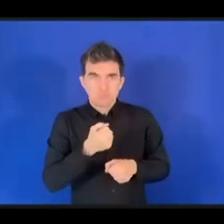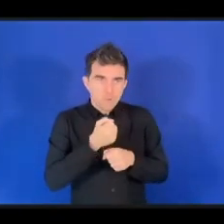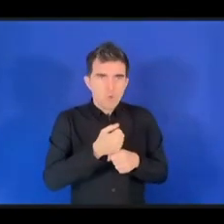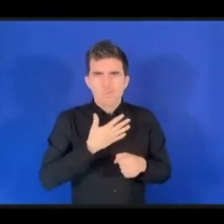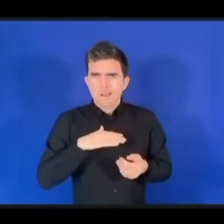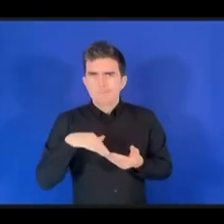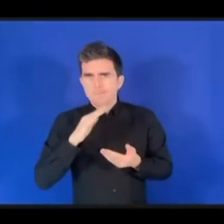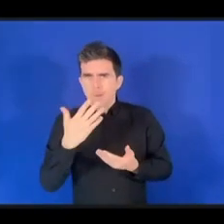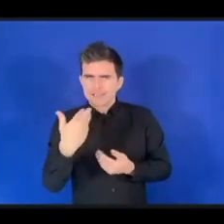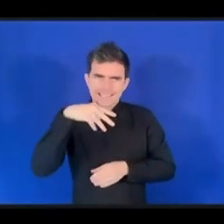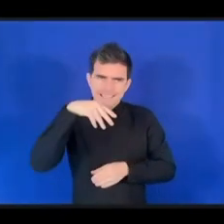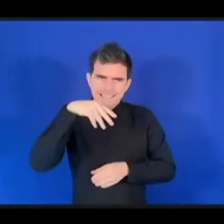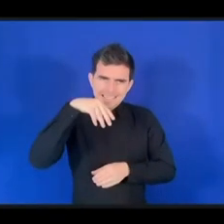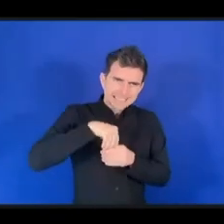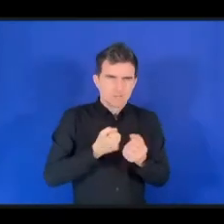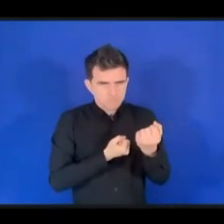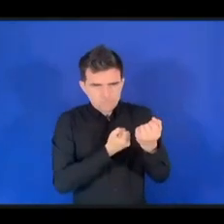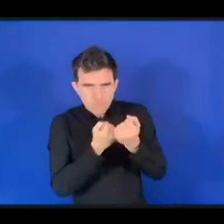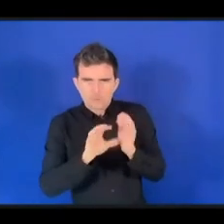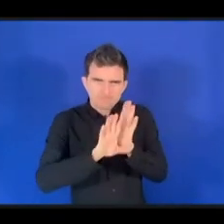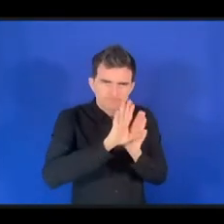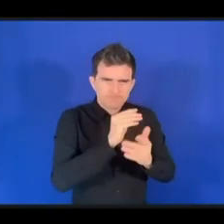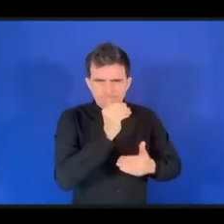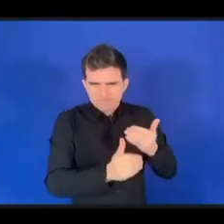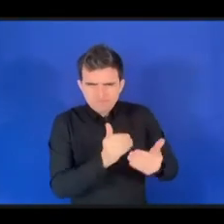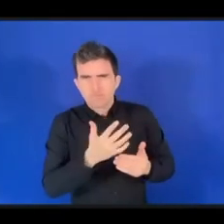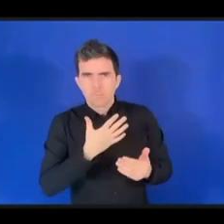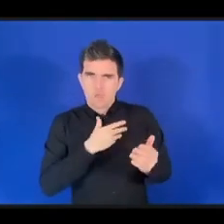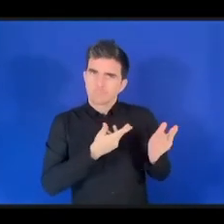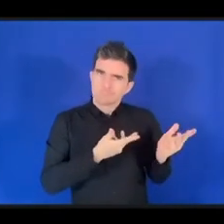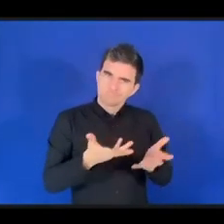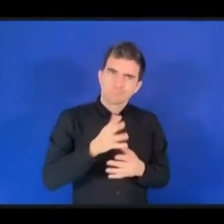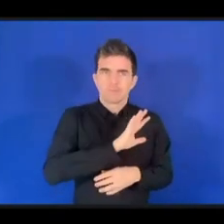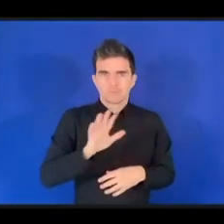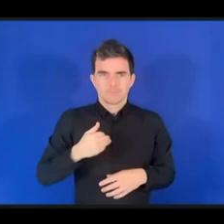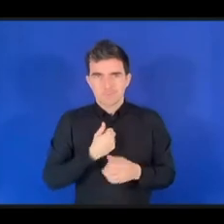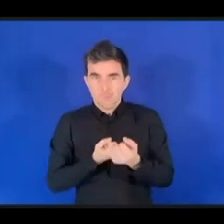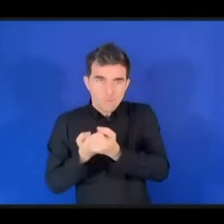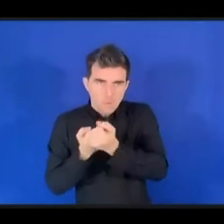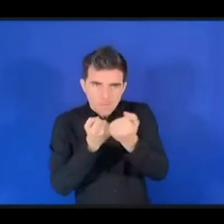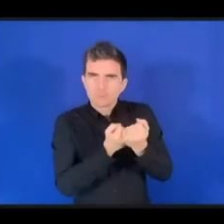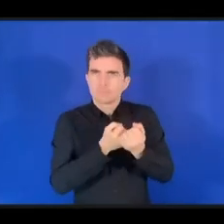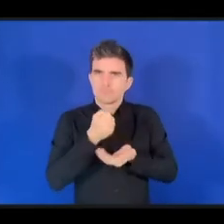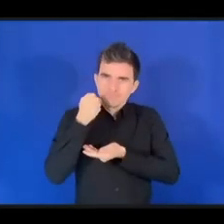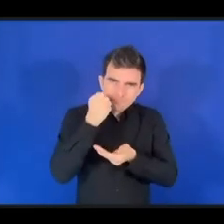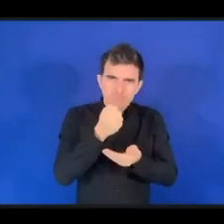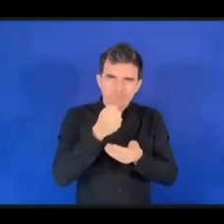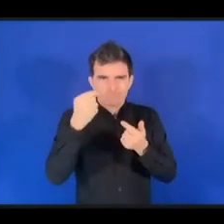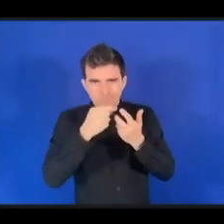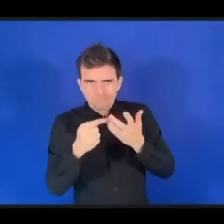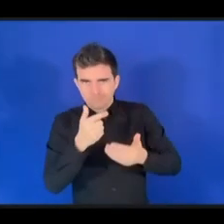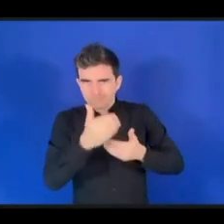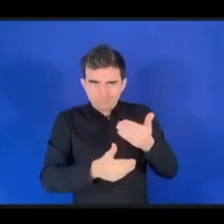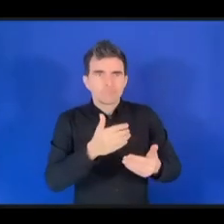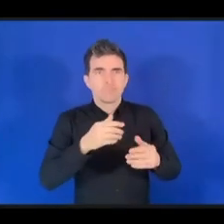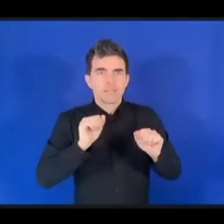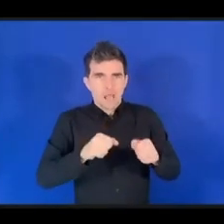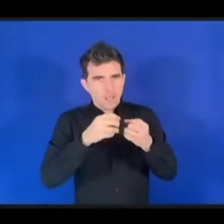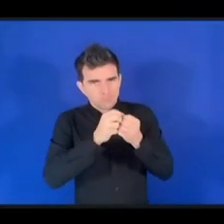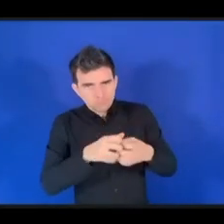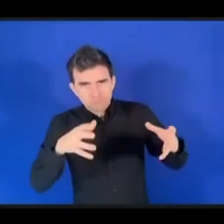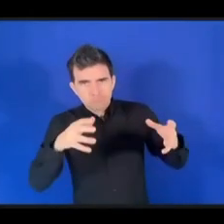представлены, в том числе наша поддержка и финансирование наращения потенциала исследований и научных разработок.